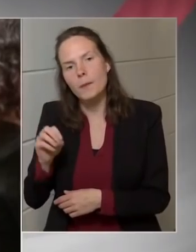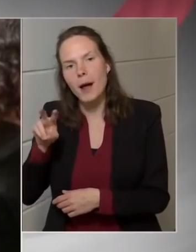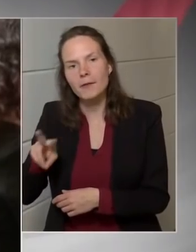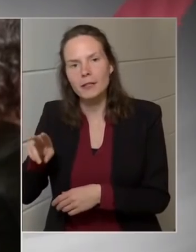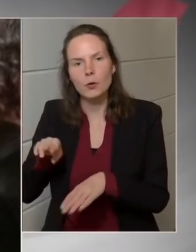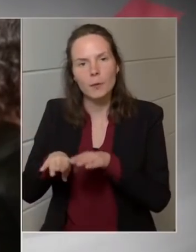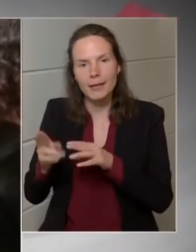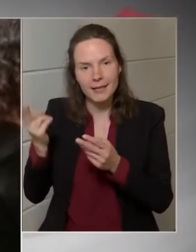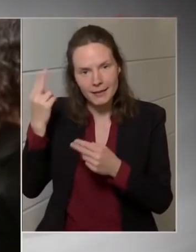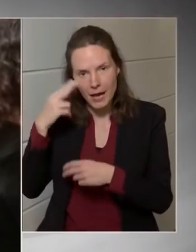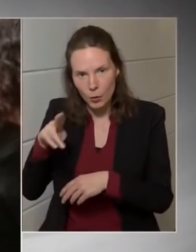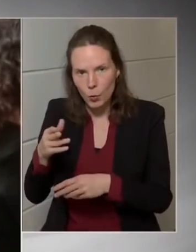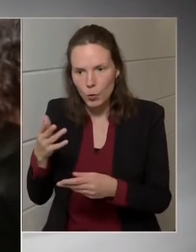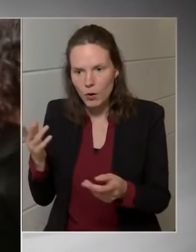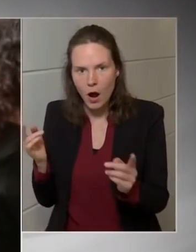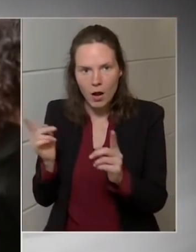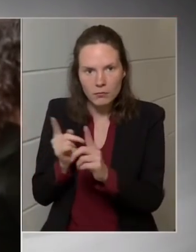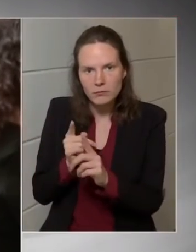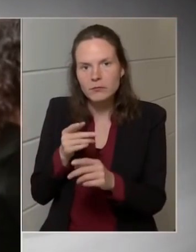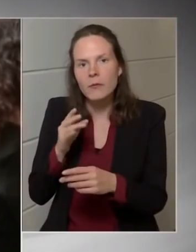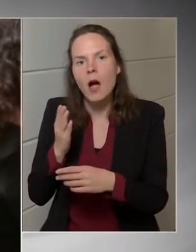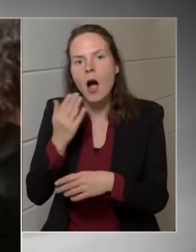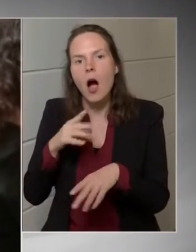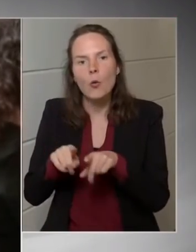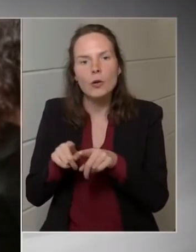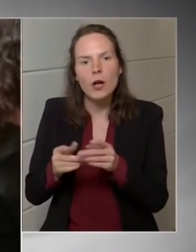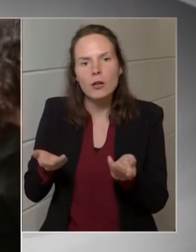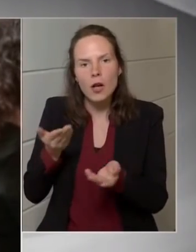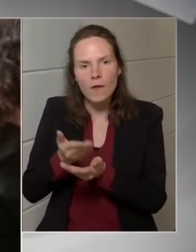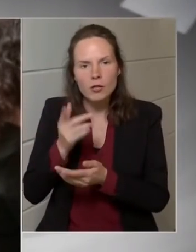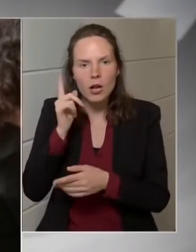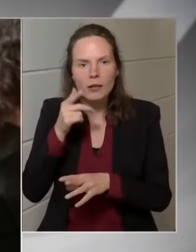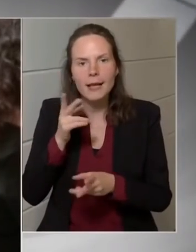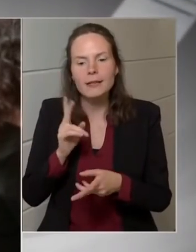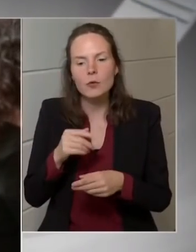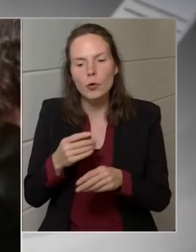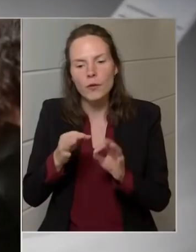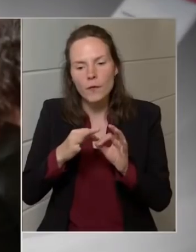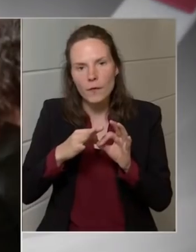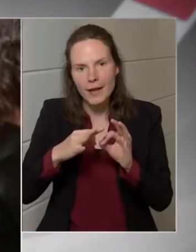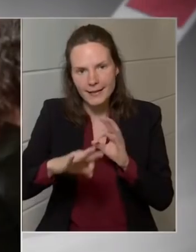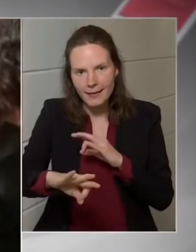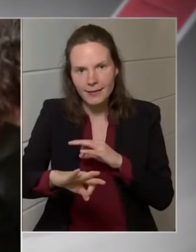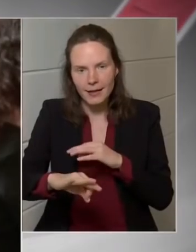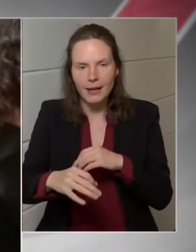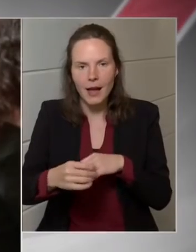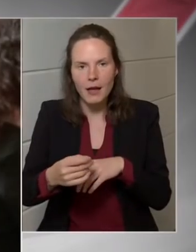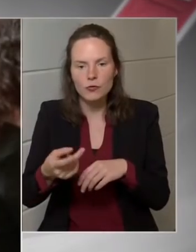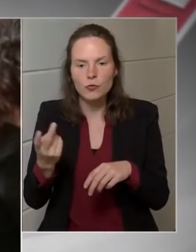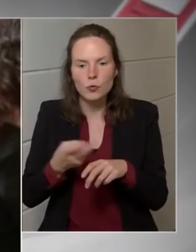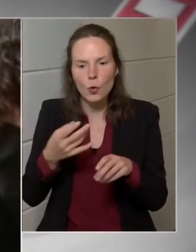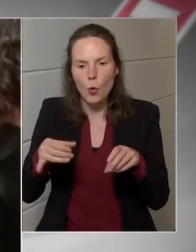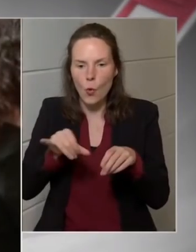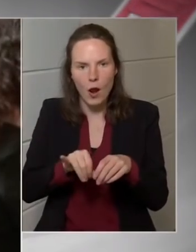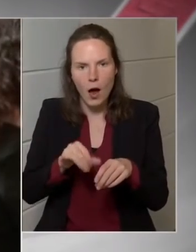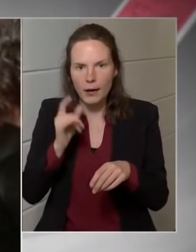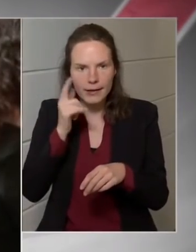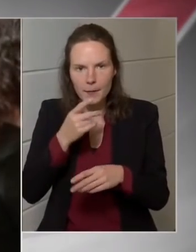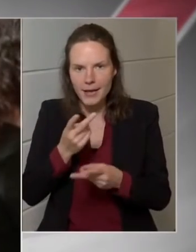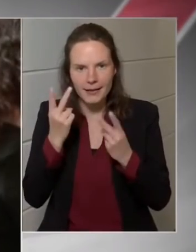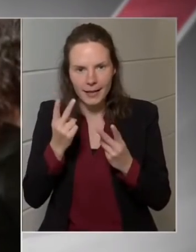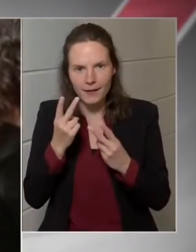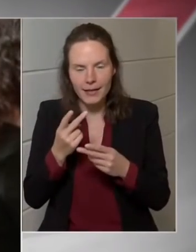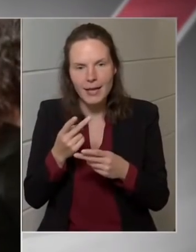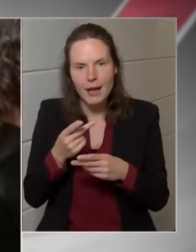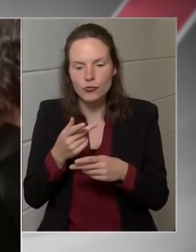Sármichel bizottsa Európa tanácsi elnök beszélte Orbán Viktor miniszter úrral, és hogyha egy